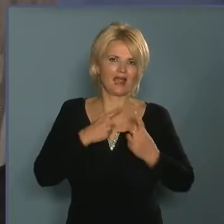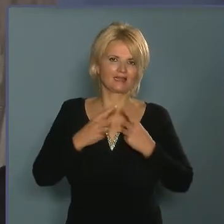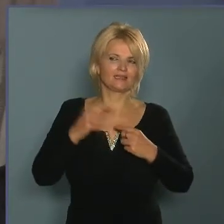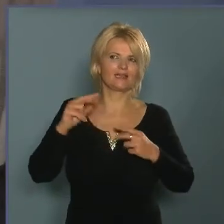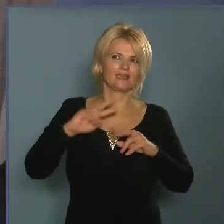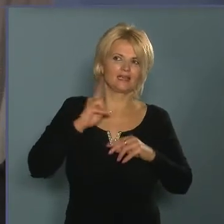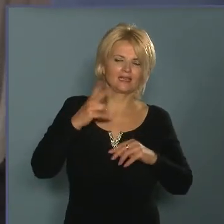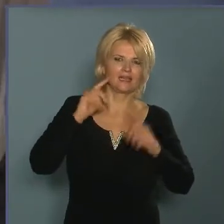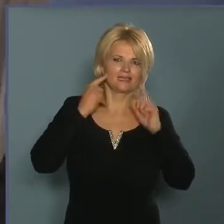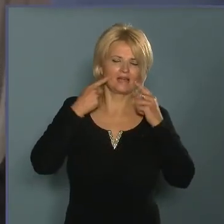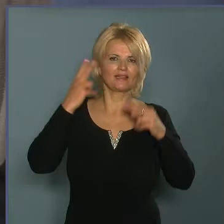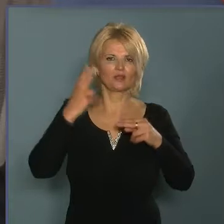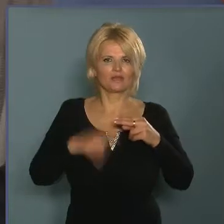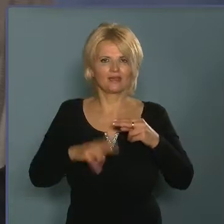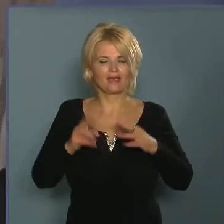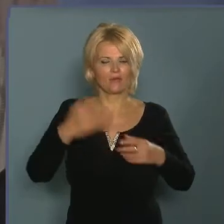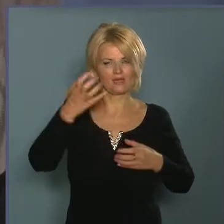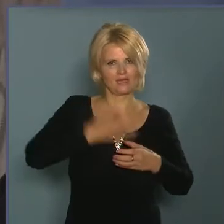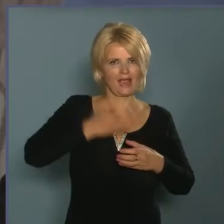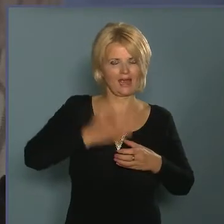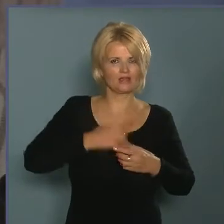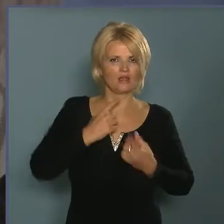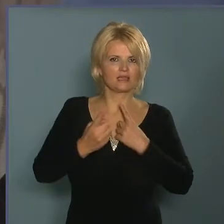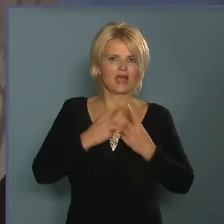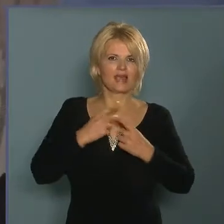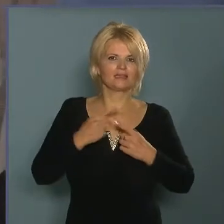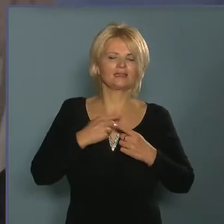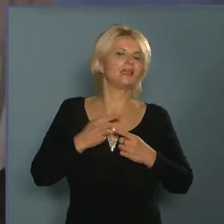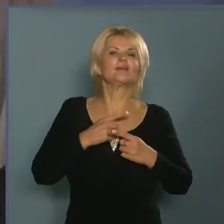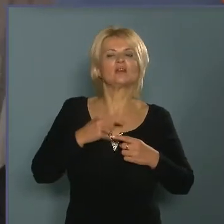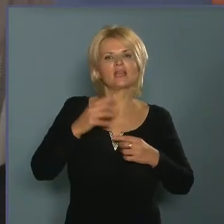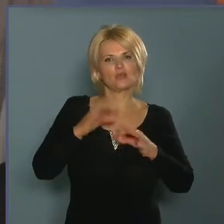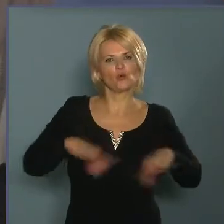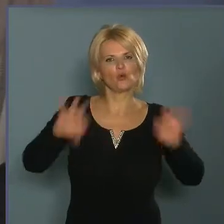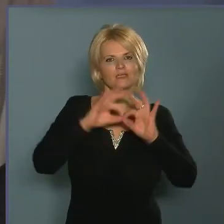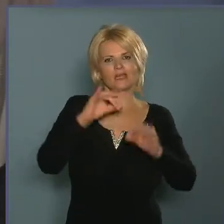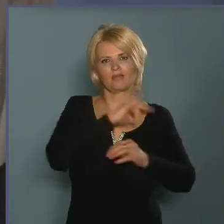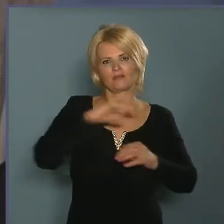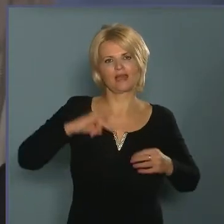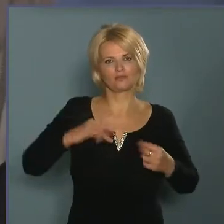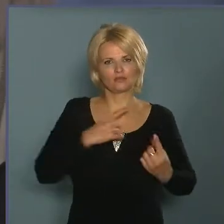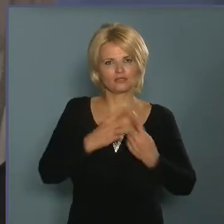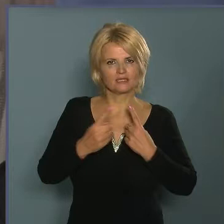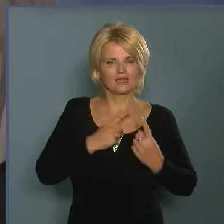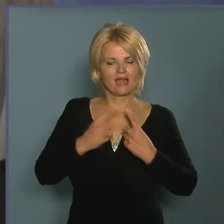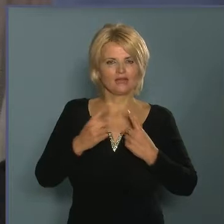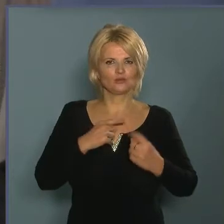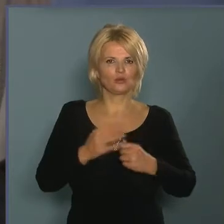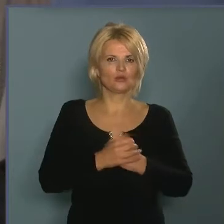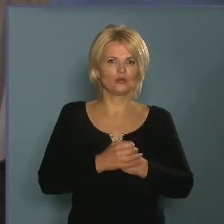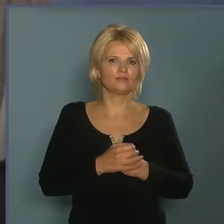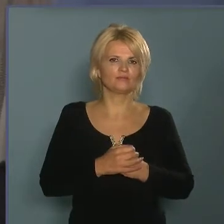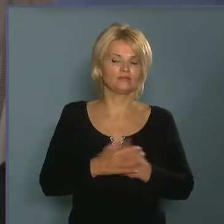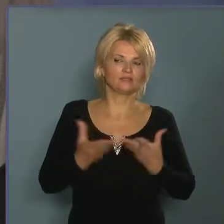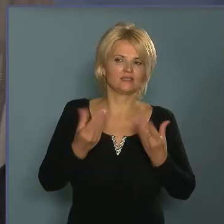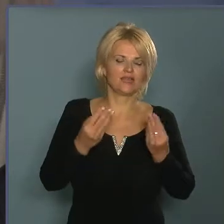kártyajáték, egy römi, vagy akár egy országváros, és hát a torpedó és az összes többi eszköz nélküli egyéb